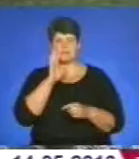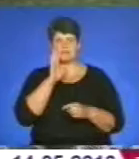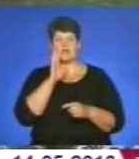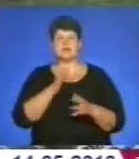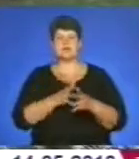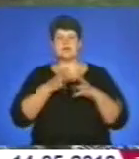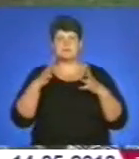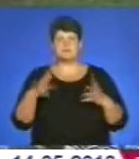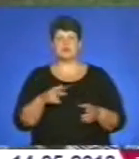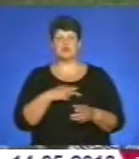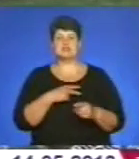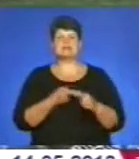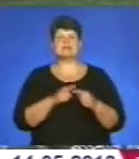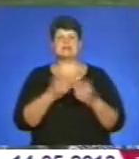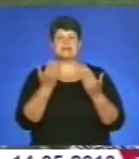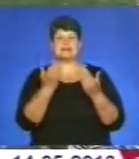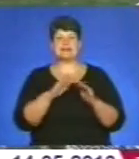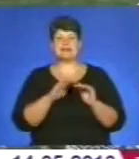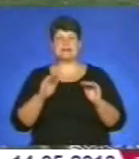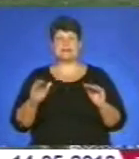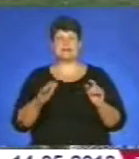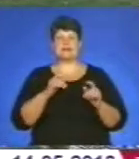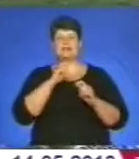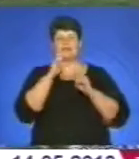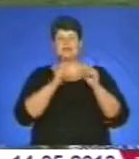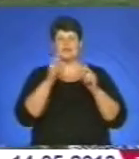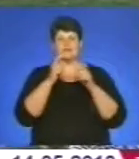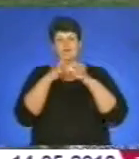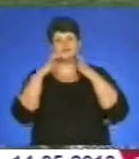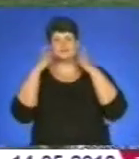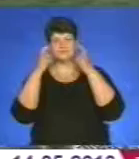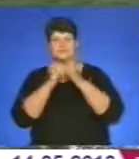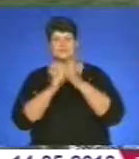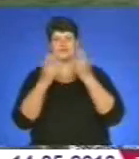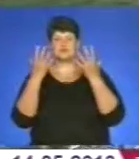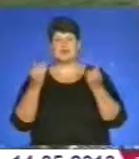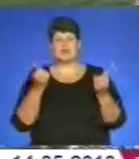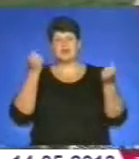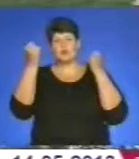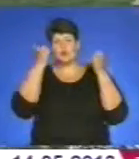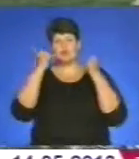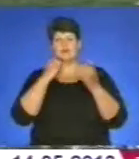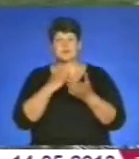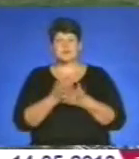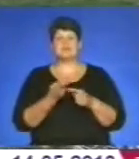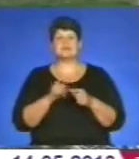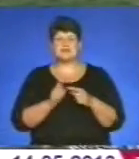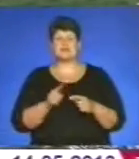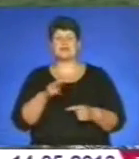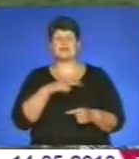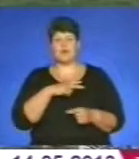їхні діти, які дарують їм щодня щирі посмішки, і всі турботи, які вони мають, це все є нагорода